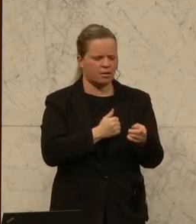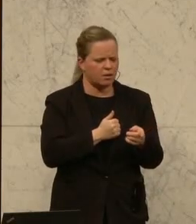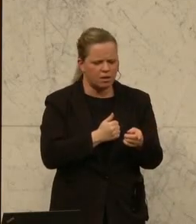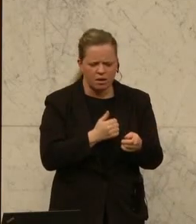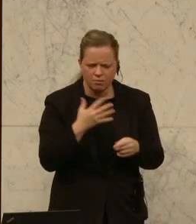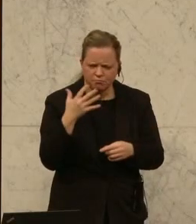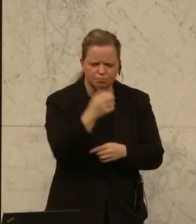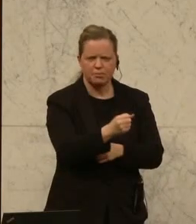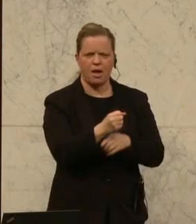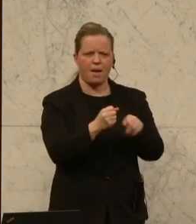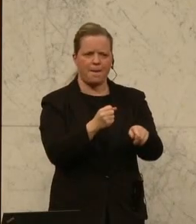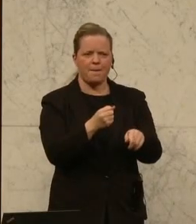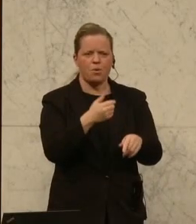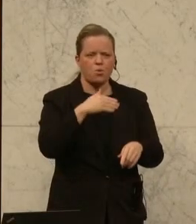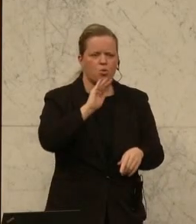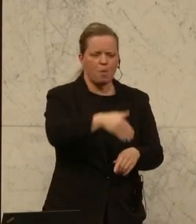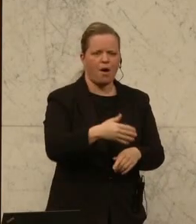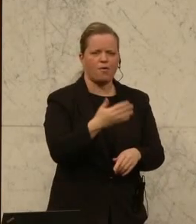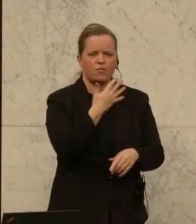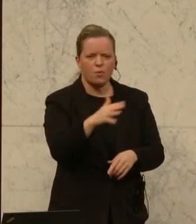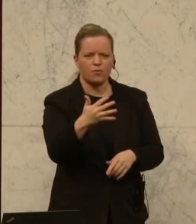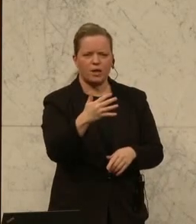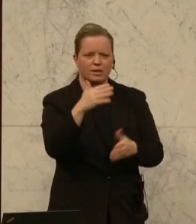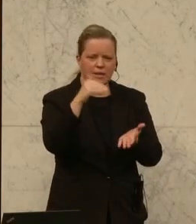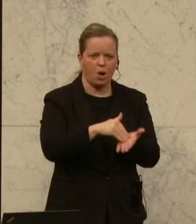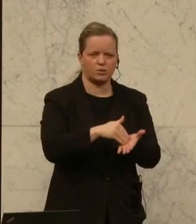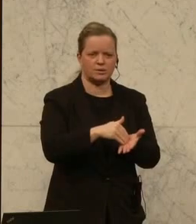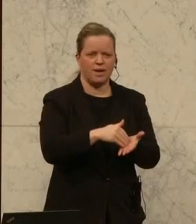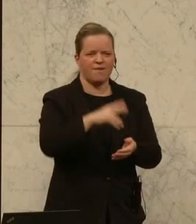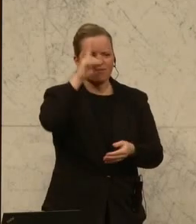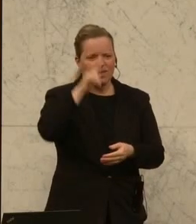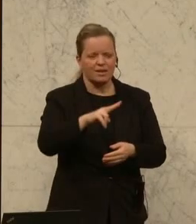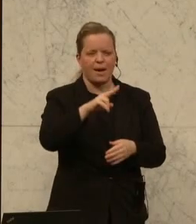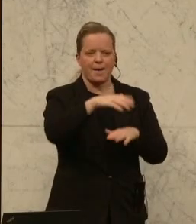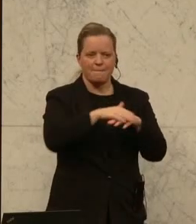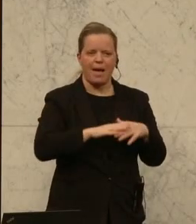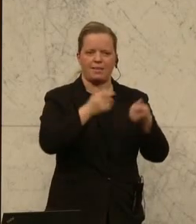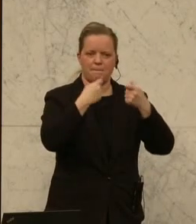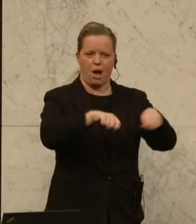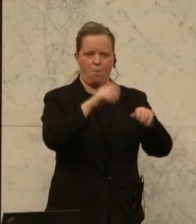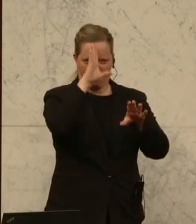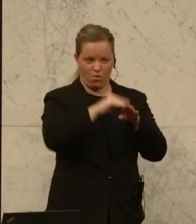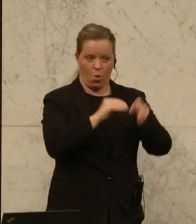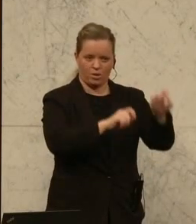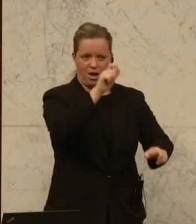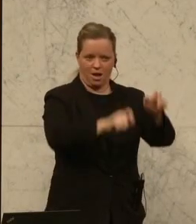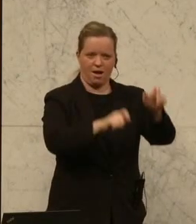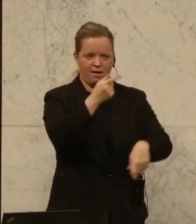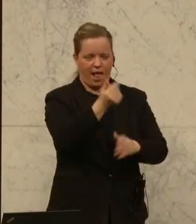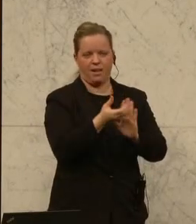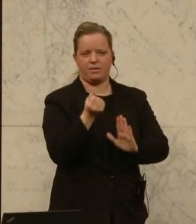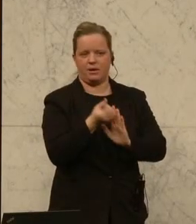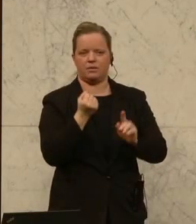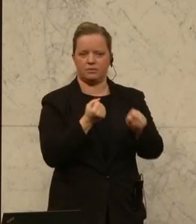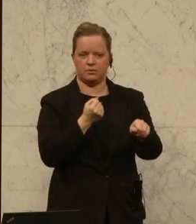in die Tasche der mehr als 500.000 Wiener Gemeindebaubewohnern. Das Rote Wien mit einem roten Hausherrn